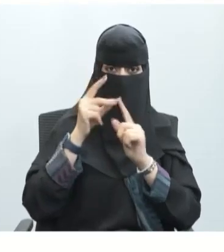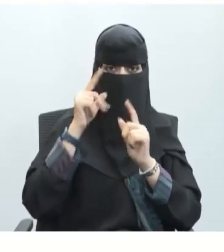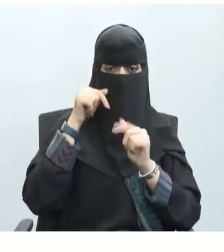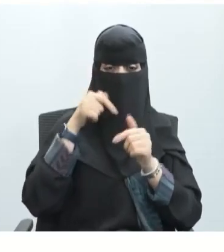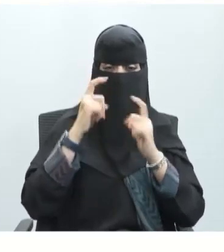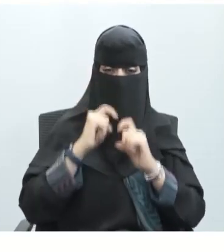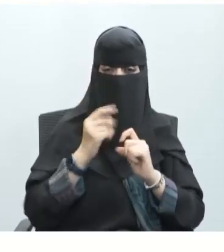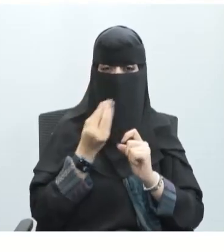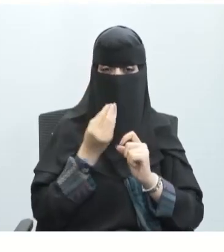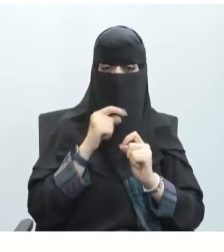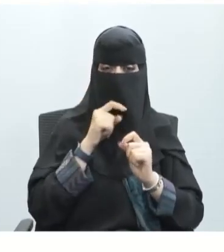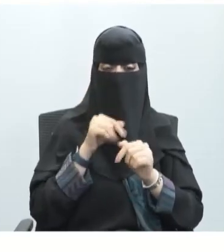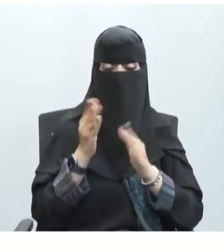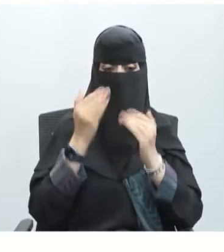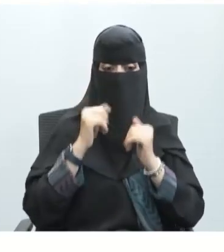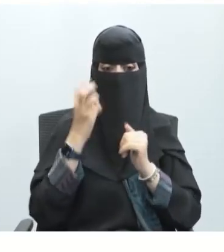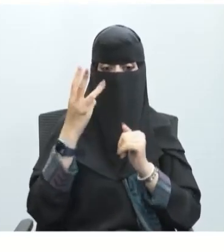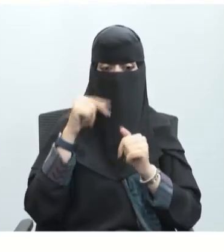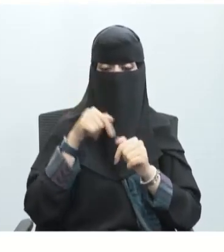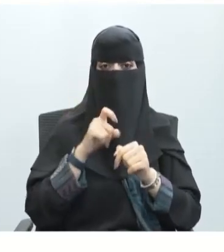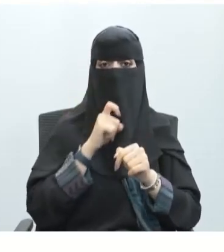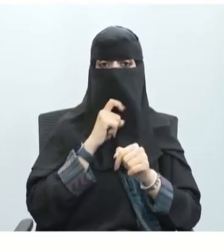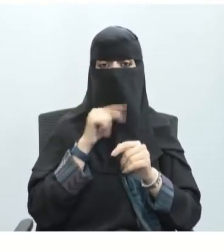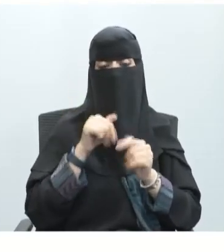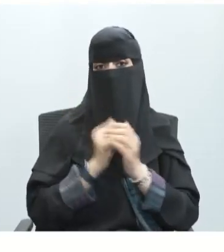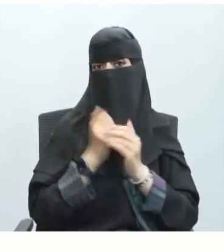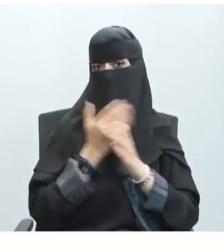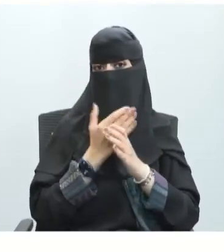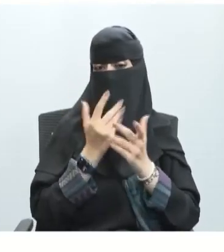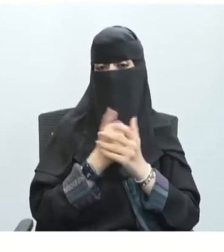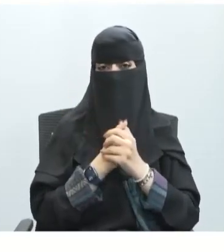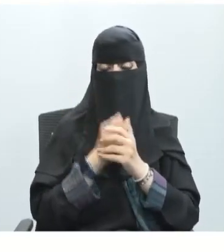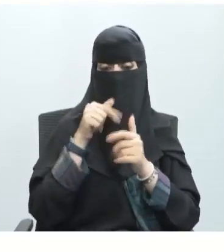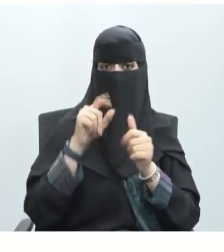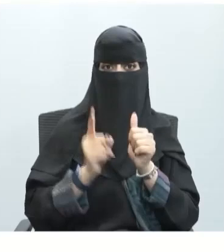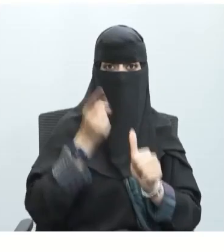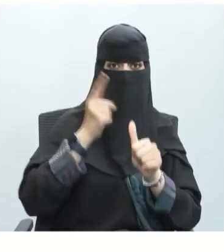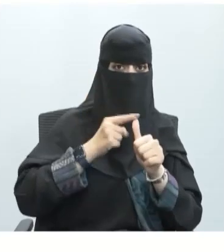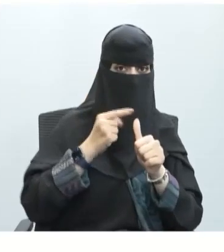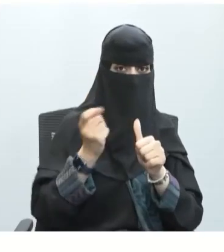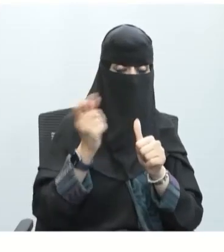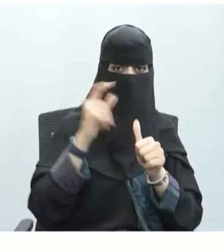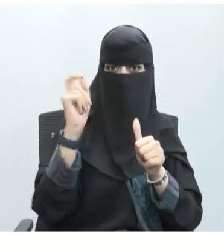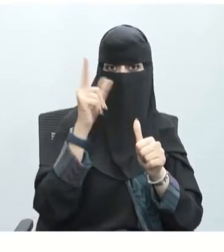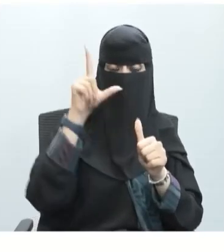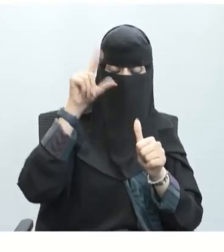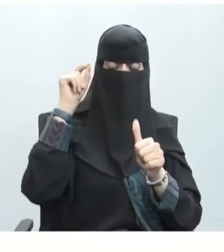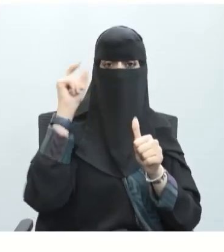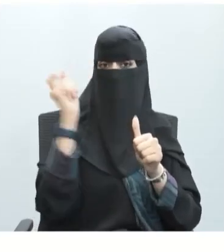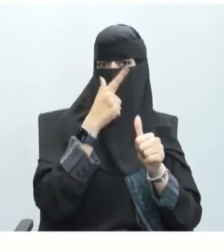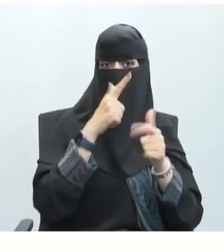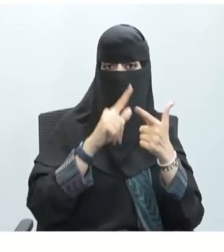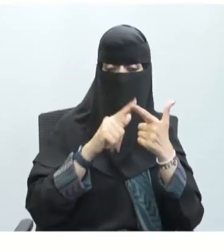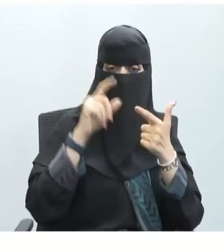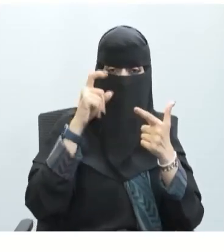كان أقل سرعة بينما في المرة الثالثة كان أبطأ بكثير إذن جربنا في ثلاث مرات المرة الأولى كانت ردة